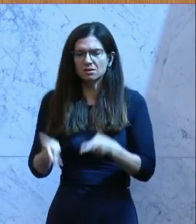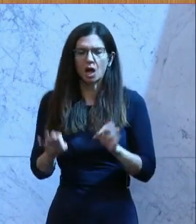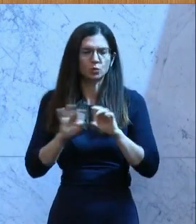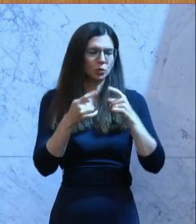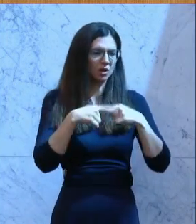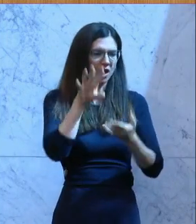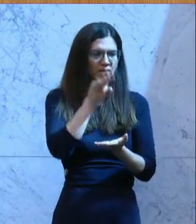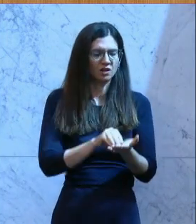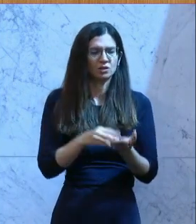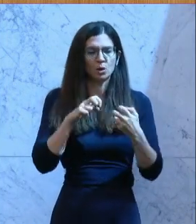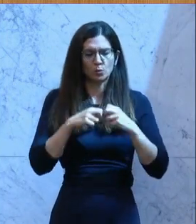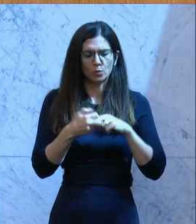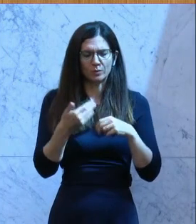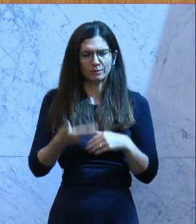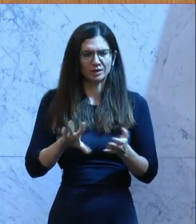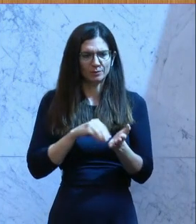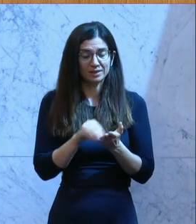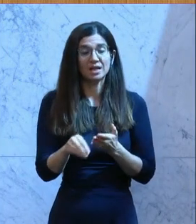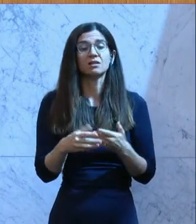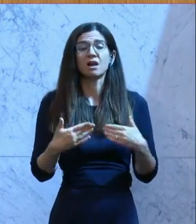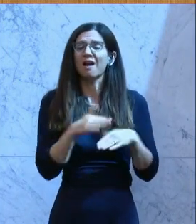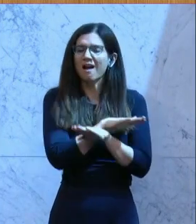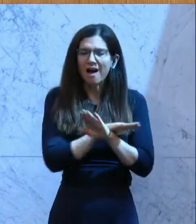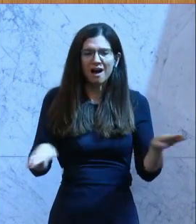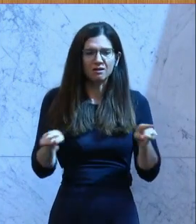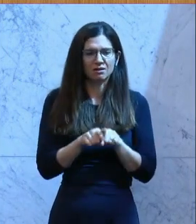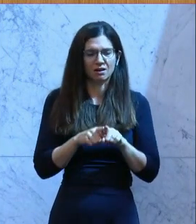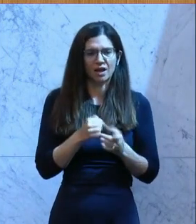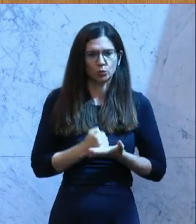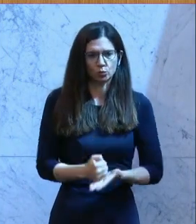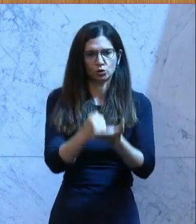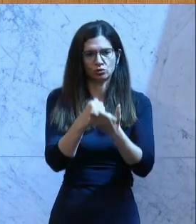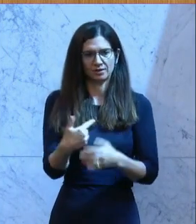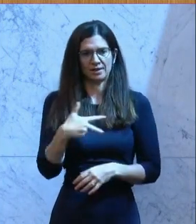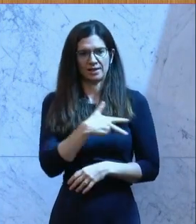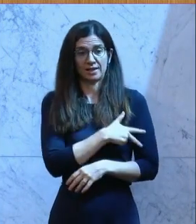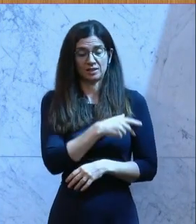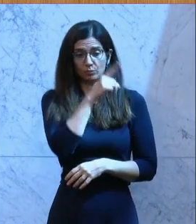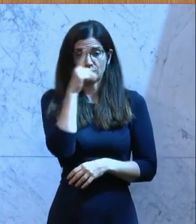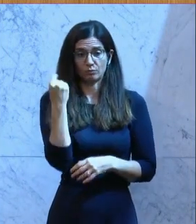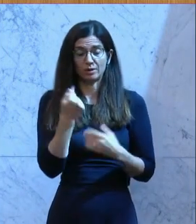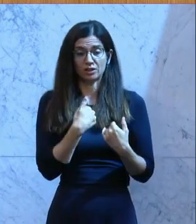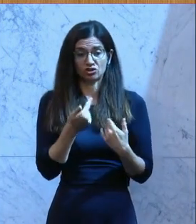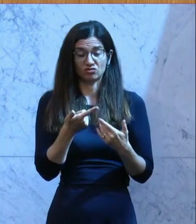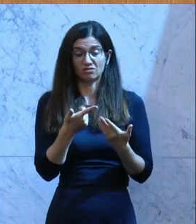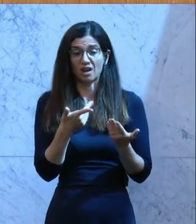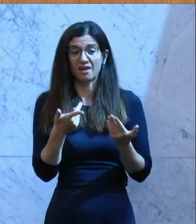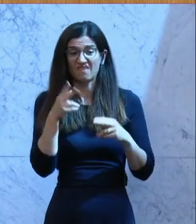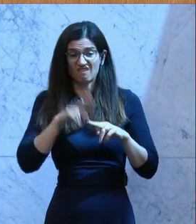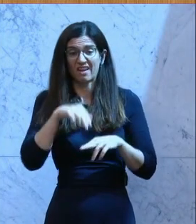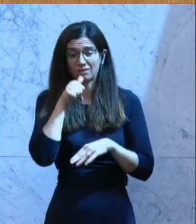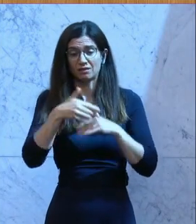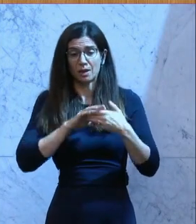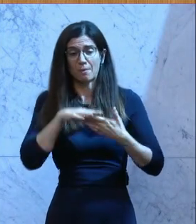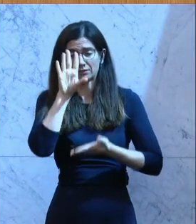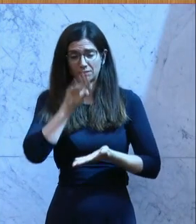Wohnung, die Probleme haben, ihre Miete zu zahlen, diese zu unterstützen. Weil der SPÖ sind die Menschen außerhalb vom Gemeindebau genauso